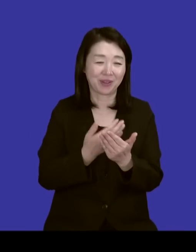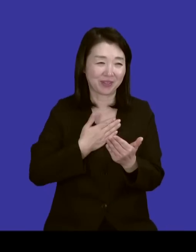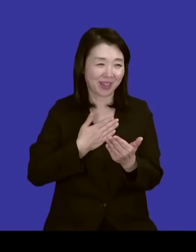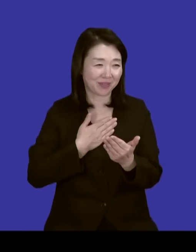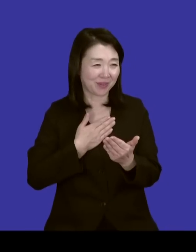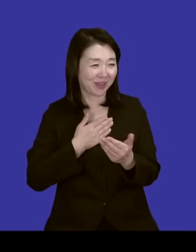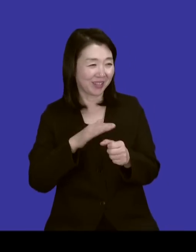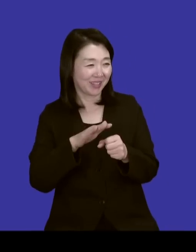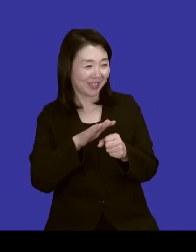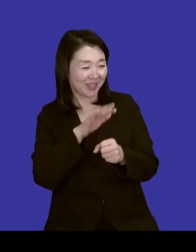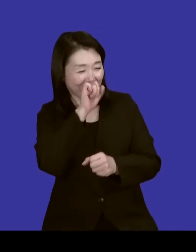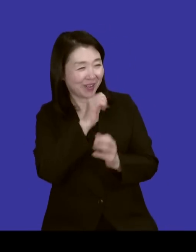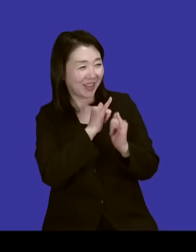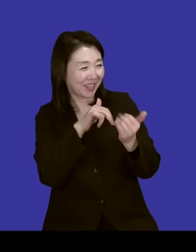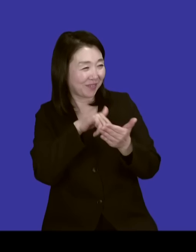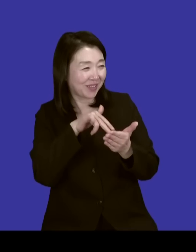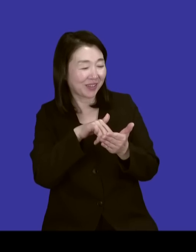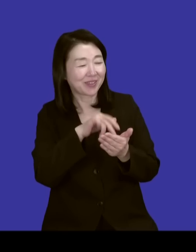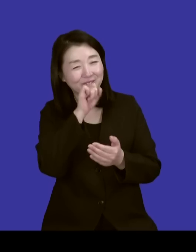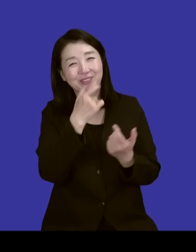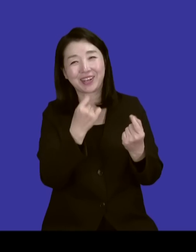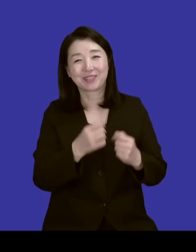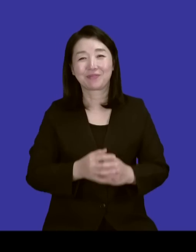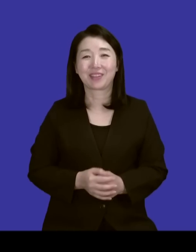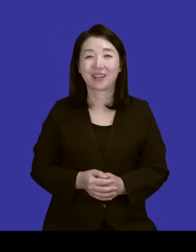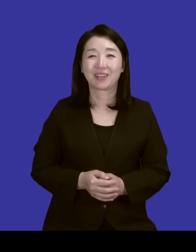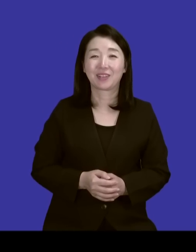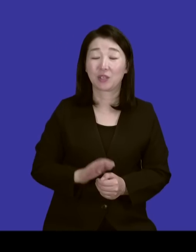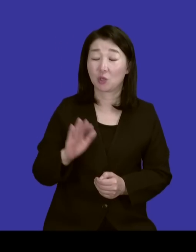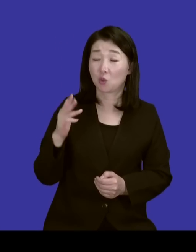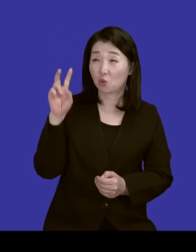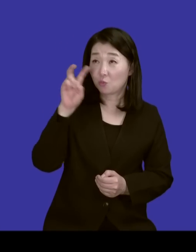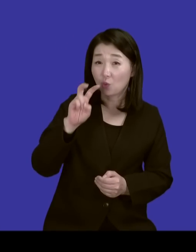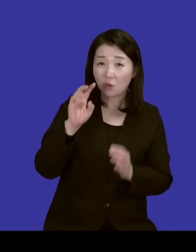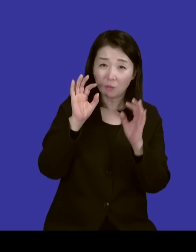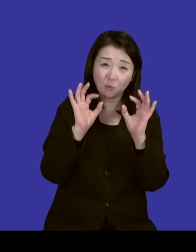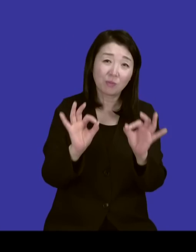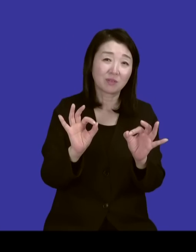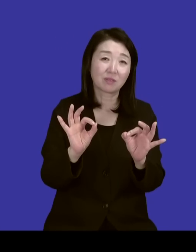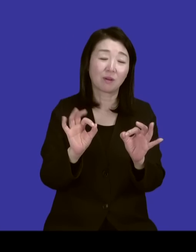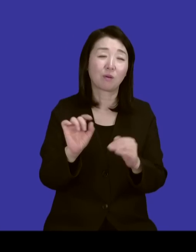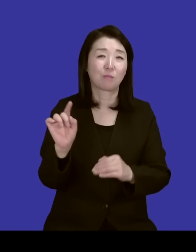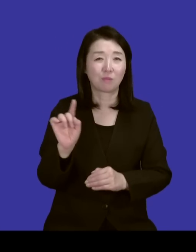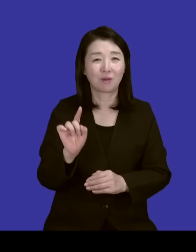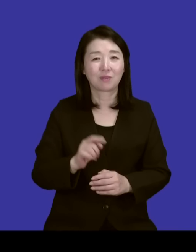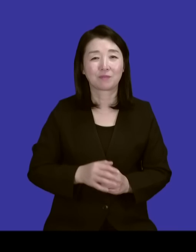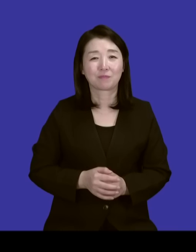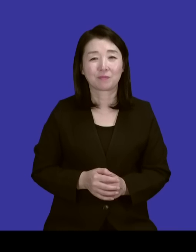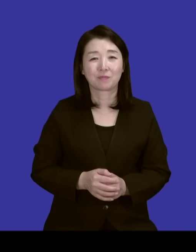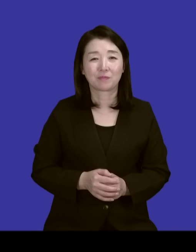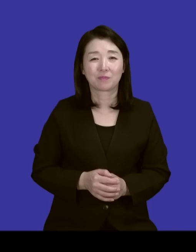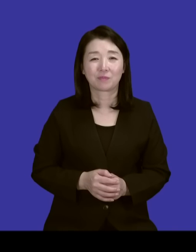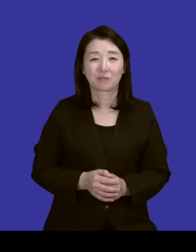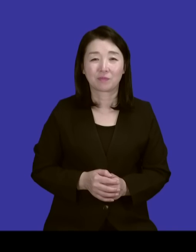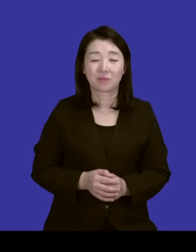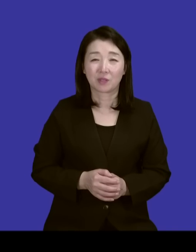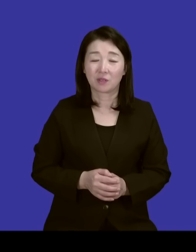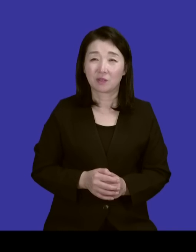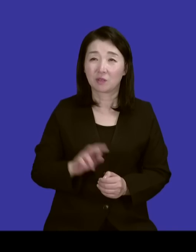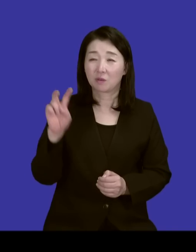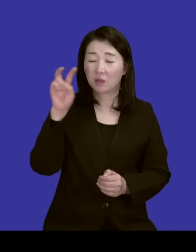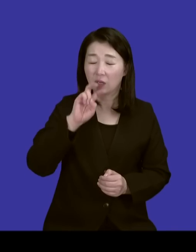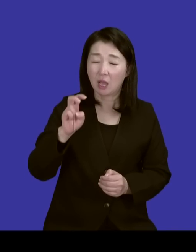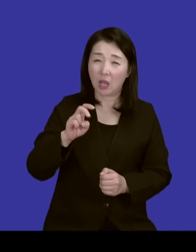사람으로서 그래요. 요새 요새 그 가요들 보면서 너무 어떤 그런 한두 스타일의 가요만